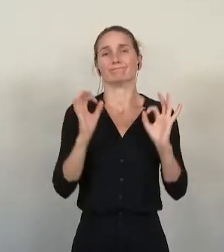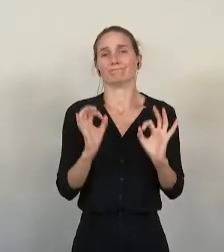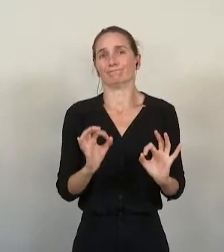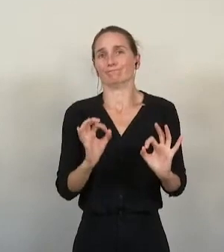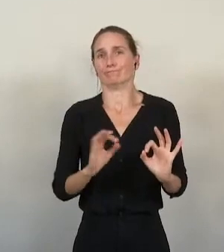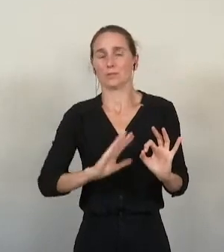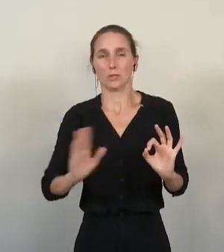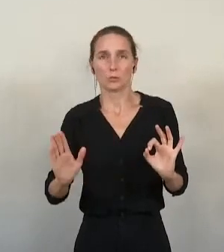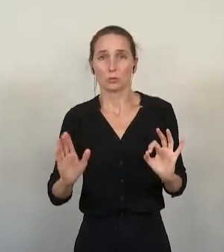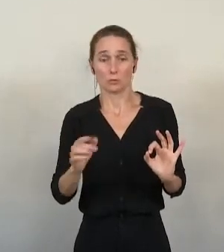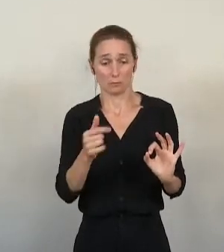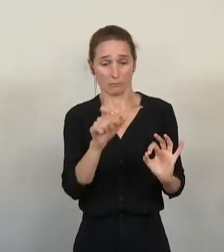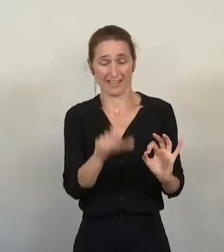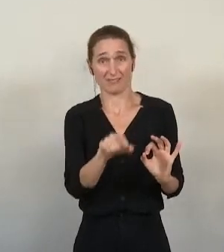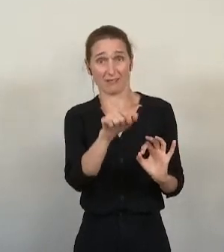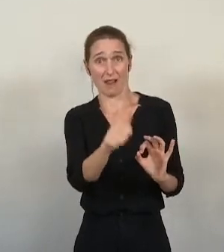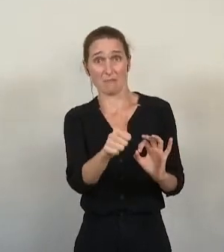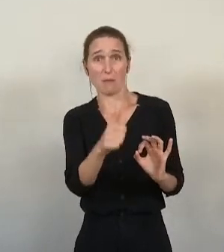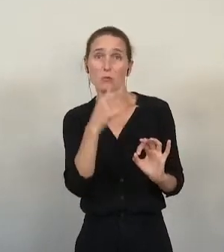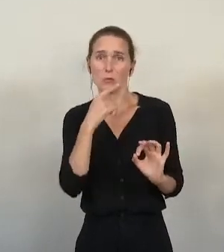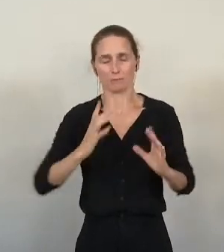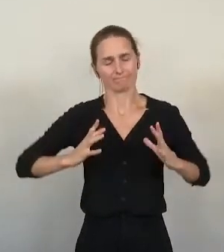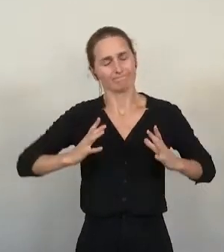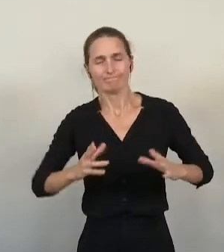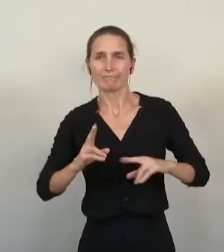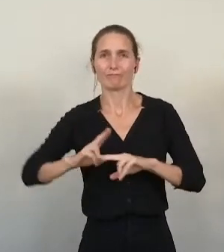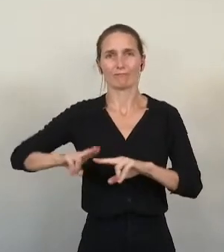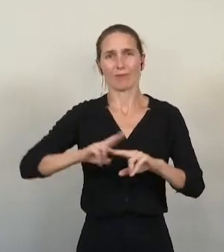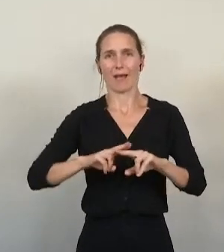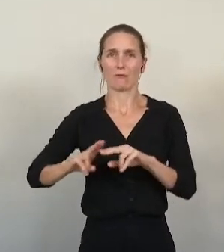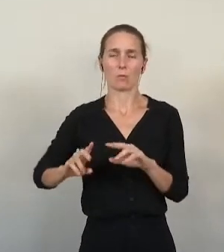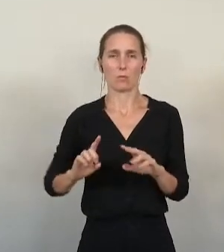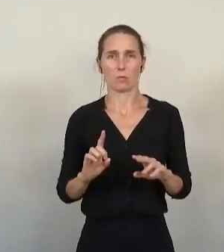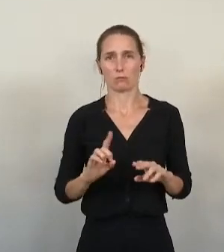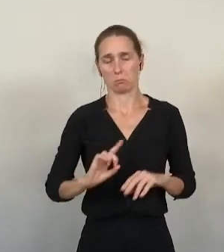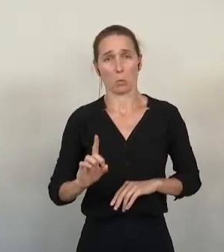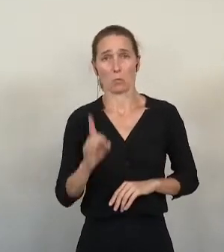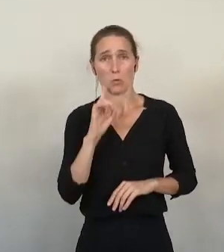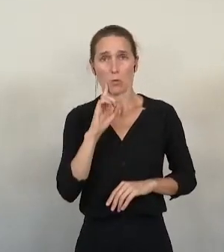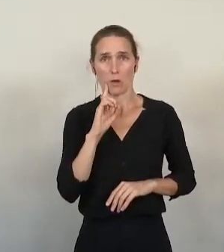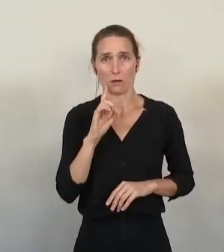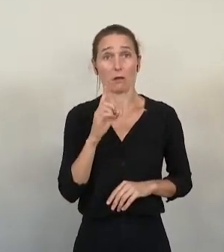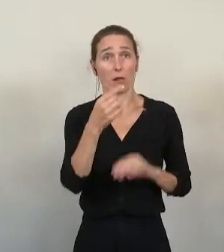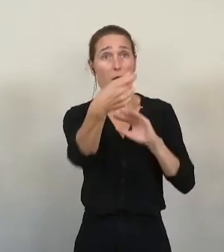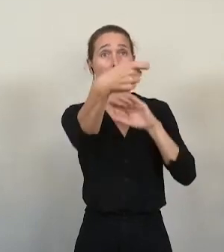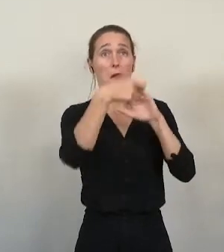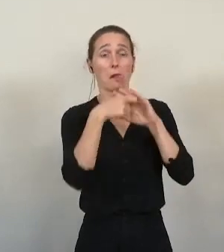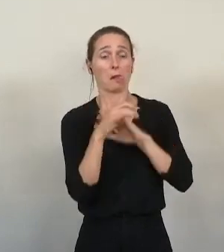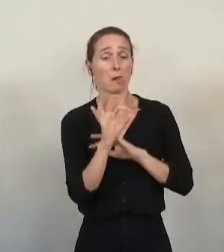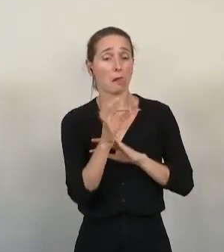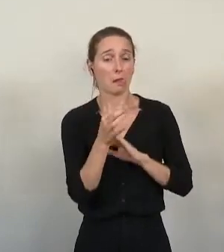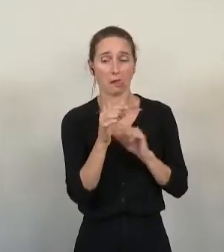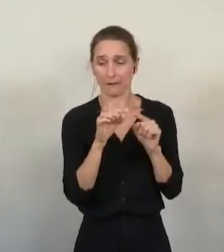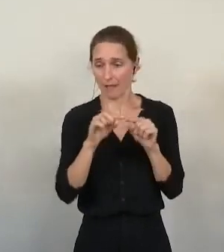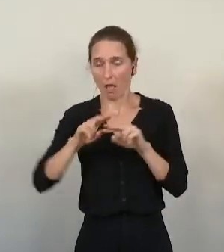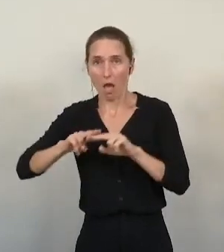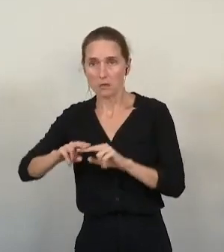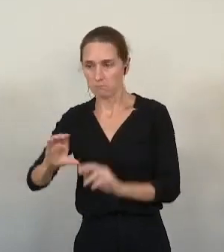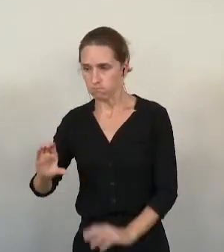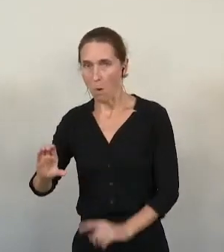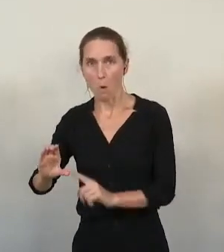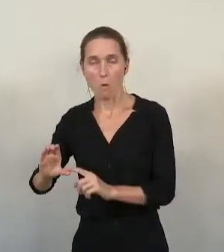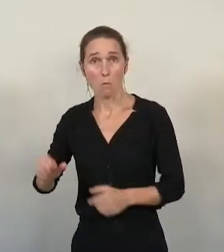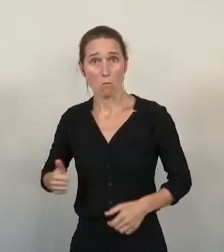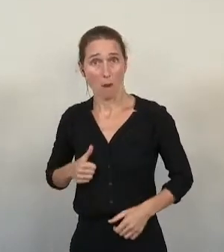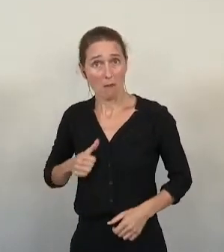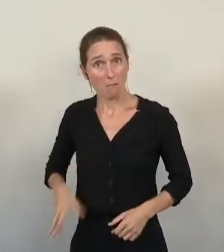des travaux de rénovation, car le reste à charge restera de toute façon trop élevé pour lui. C'est encore plus improbable qu